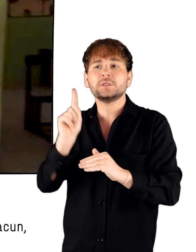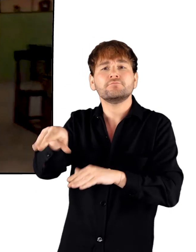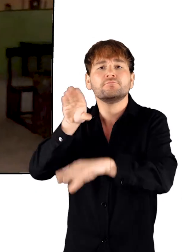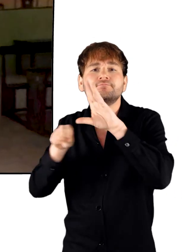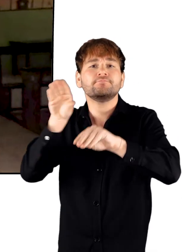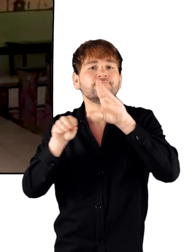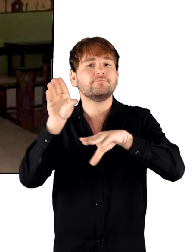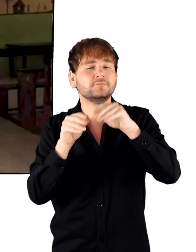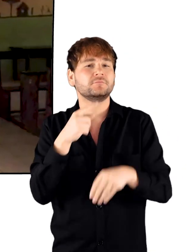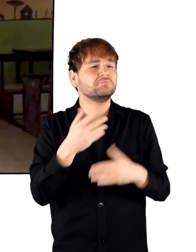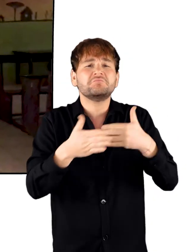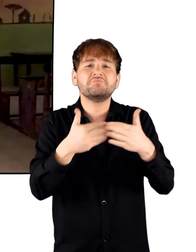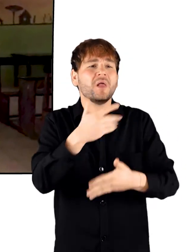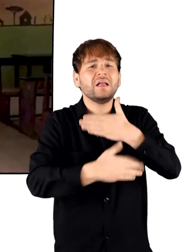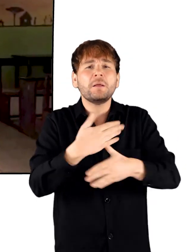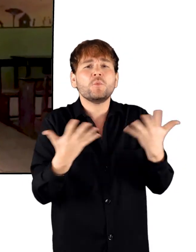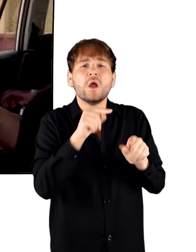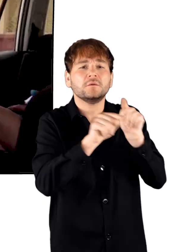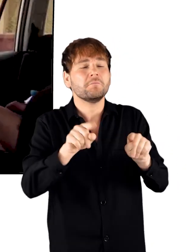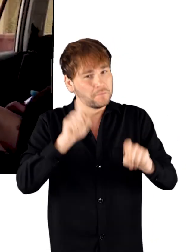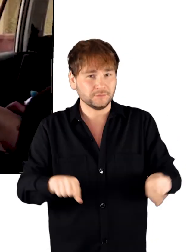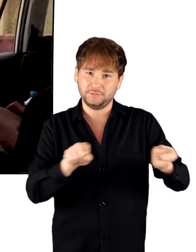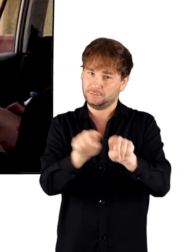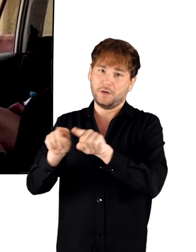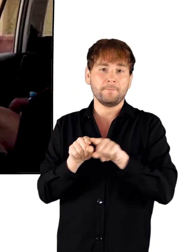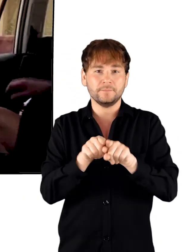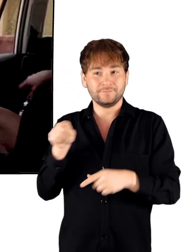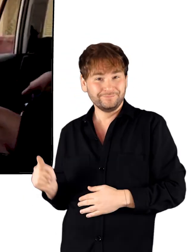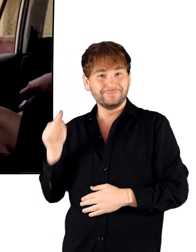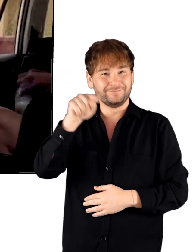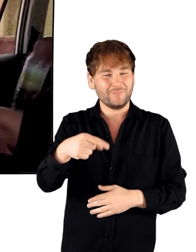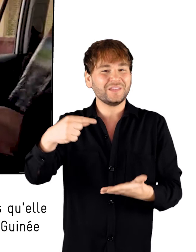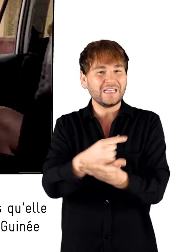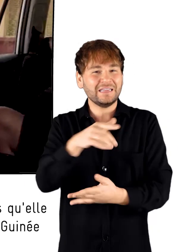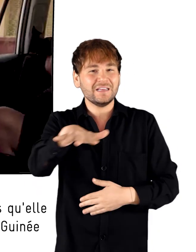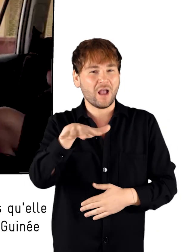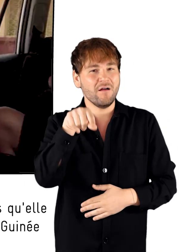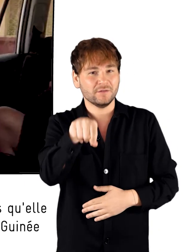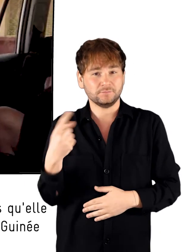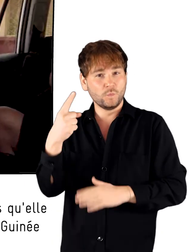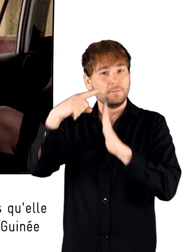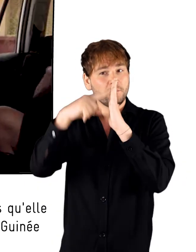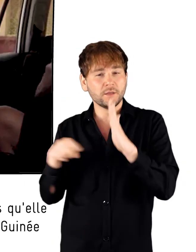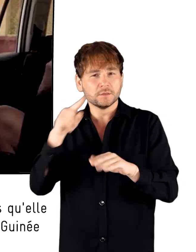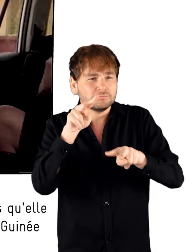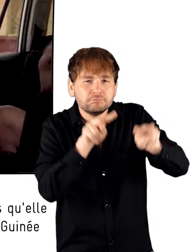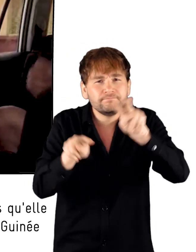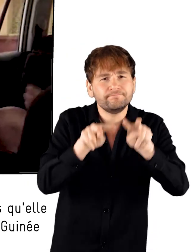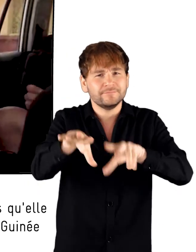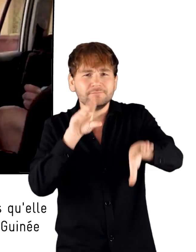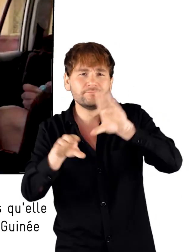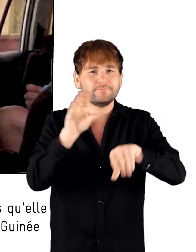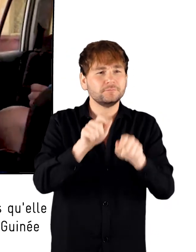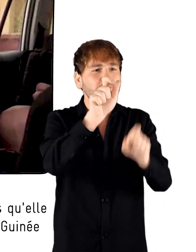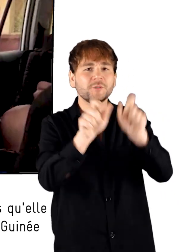à chacun, quel que soit son handicap, de se rendre à l'étranger pour la GIZ. Le soutien qu'elle a reçu de toutes les personnes qu'elle a